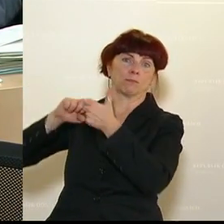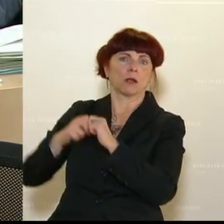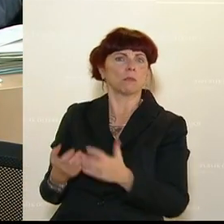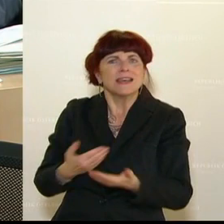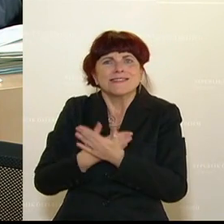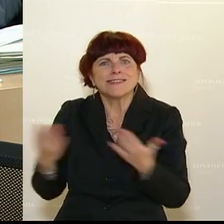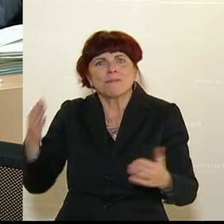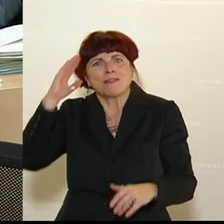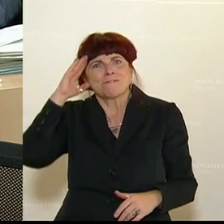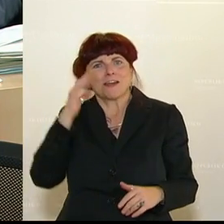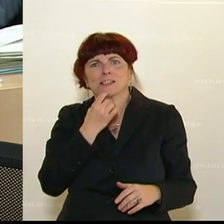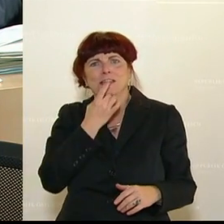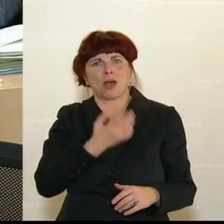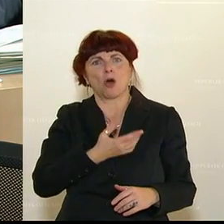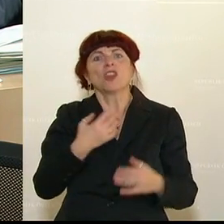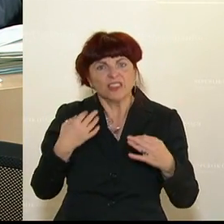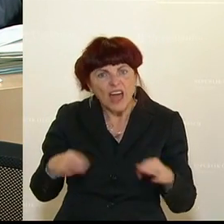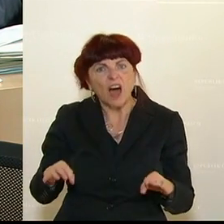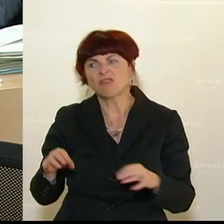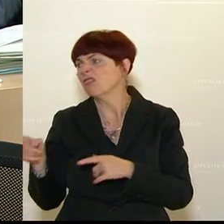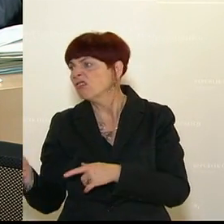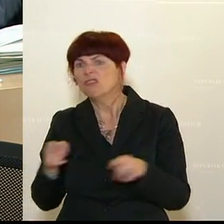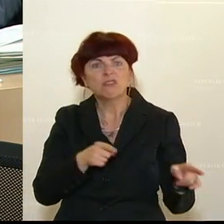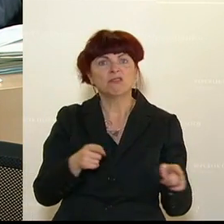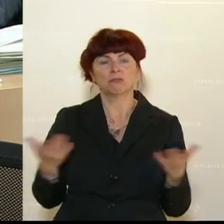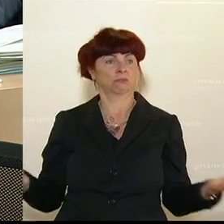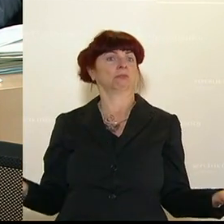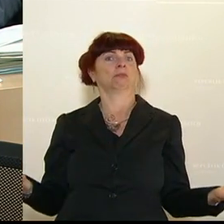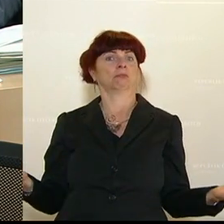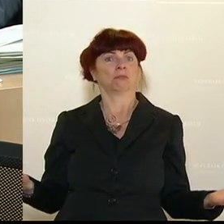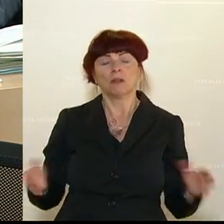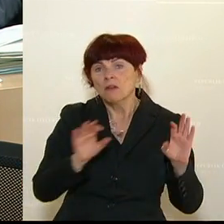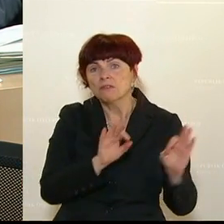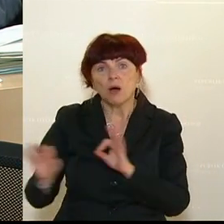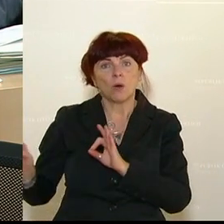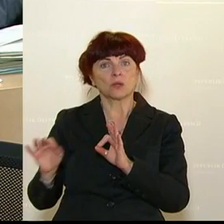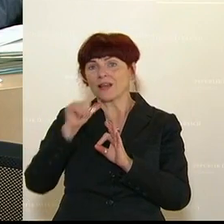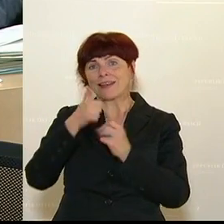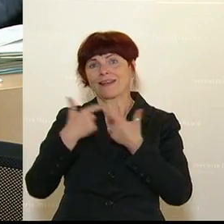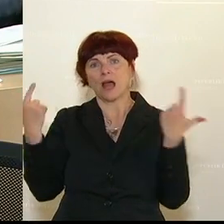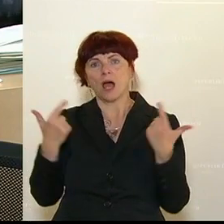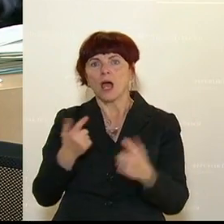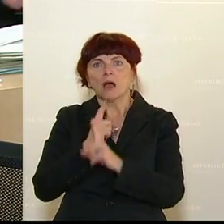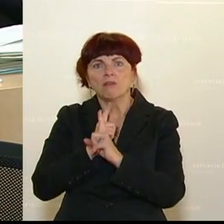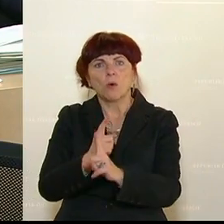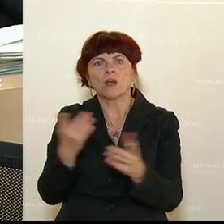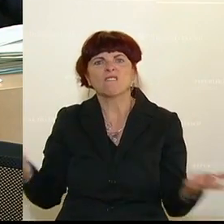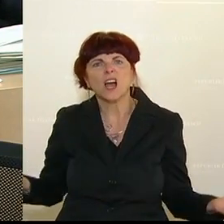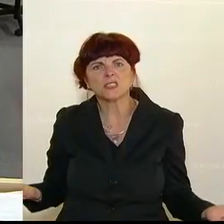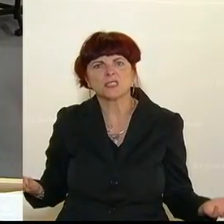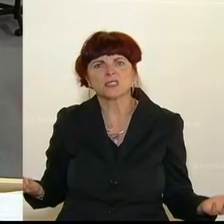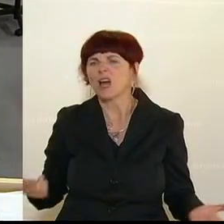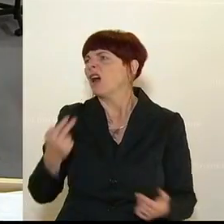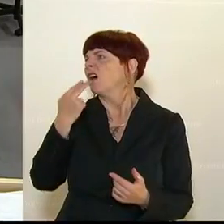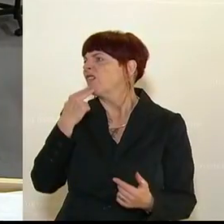keiner mehr aus. Es weiß keiner mehr, was er tun darf mit diesen Verordnungen, die du ausgibst. Es weiß keiner mehr, an was er sich halten muss. Es weiß keiner mehr,